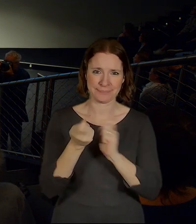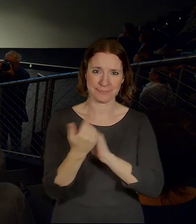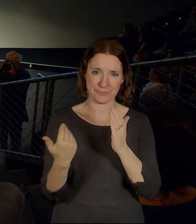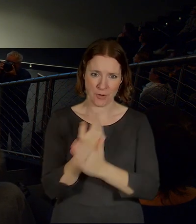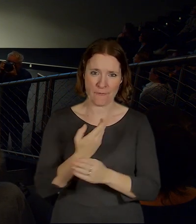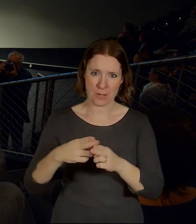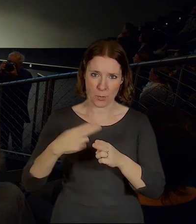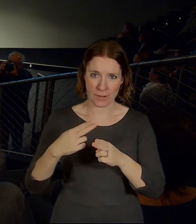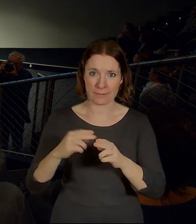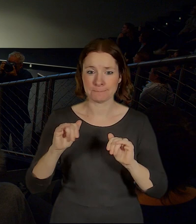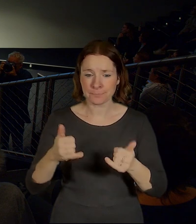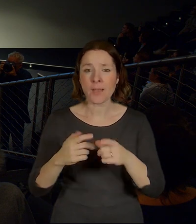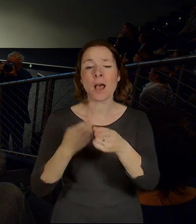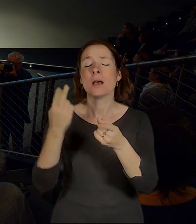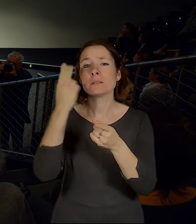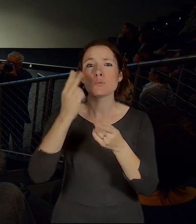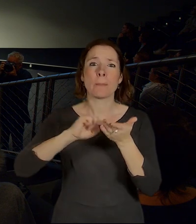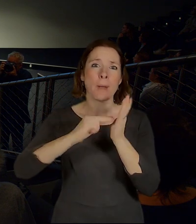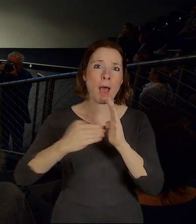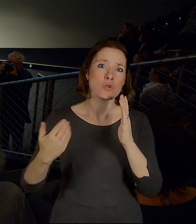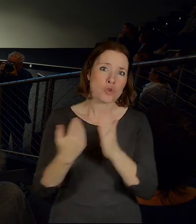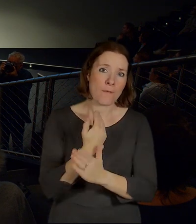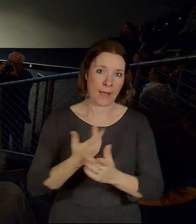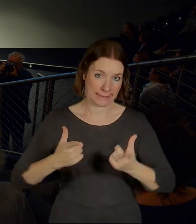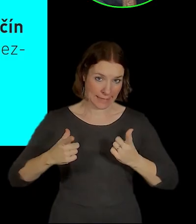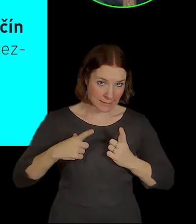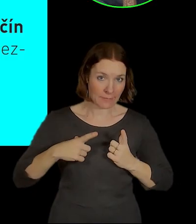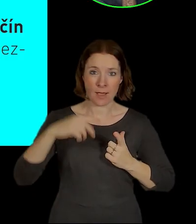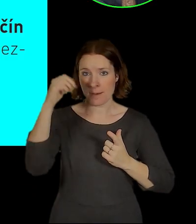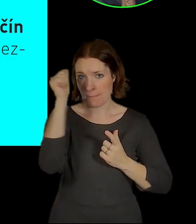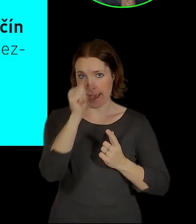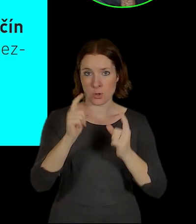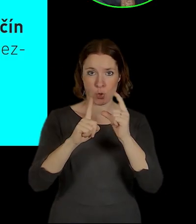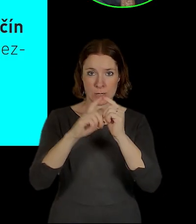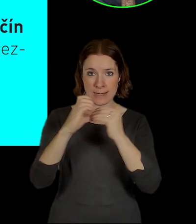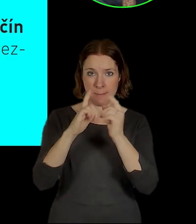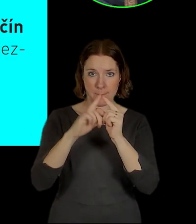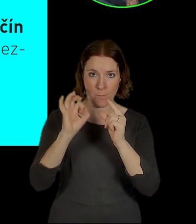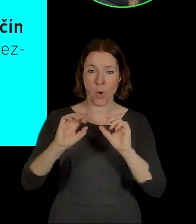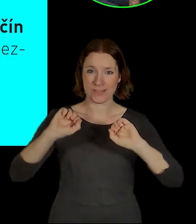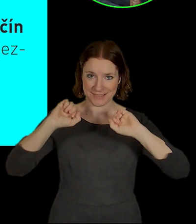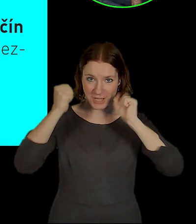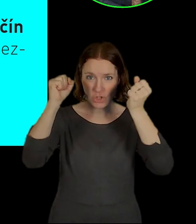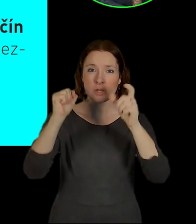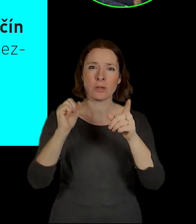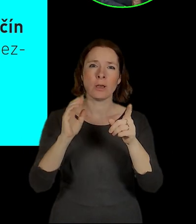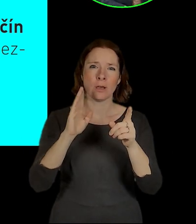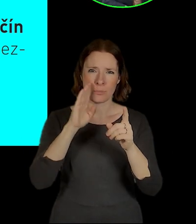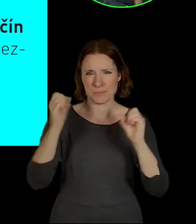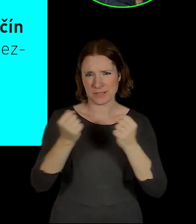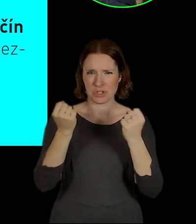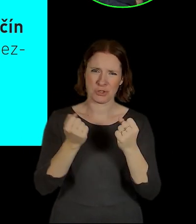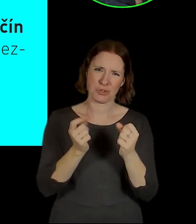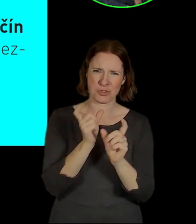Nicméně je tam plánovaná nová stanice Depo Zličín. My se budeme snažit asi do budoucna odstranit ty názvy